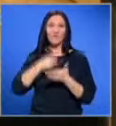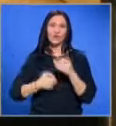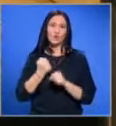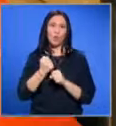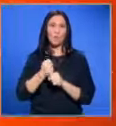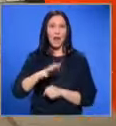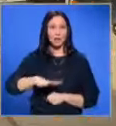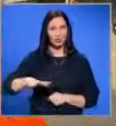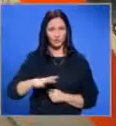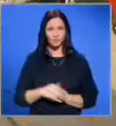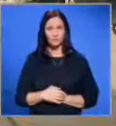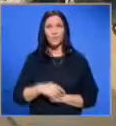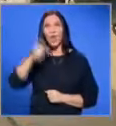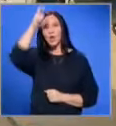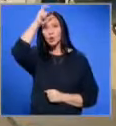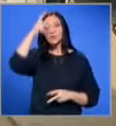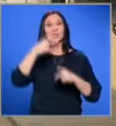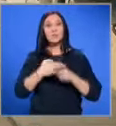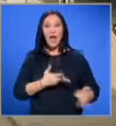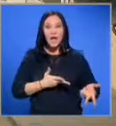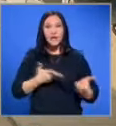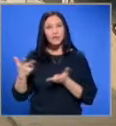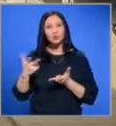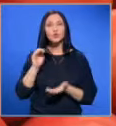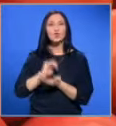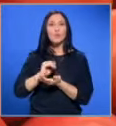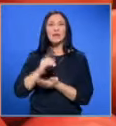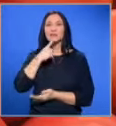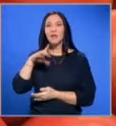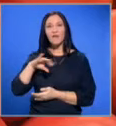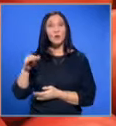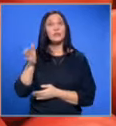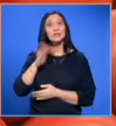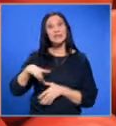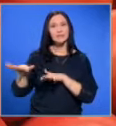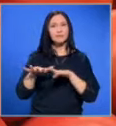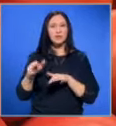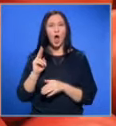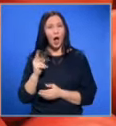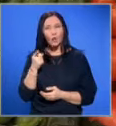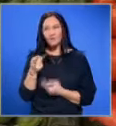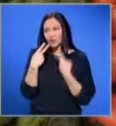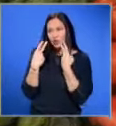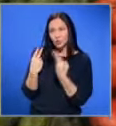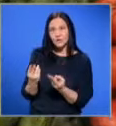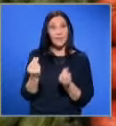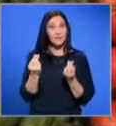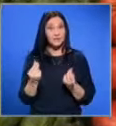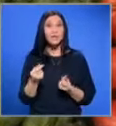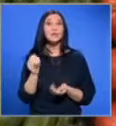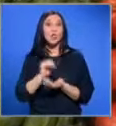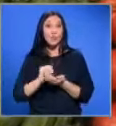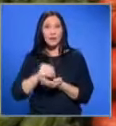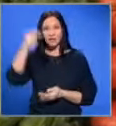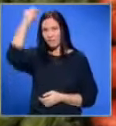бранша. Турция спря износа на домати за Европа след земетресението. Как това ще се отрази на цените на